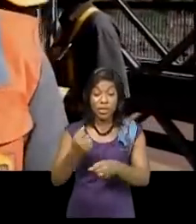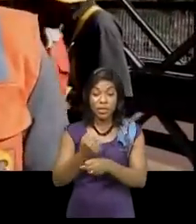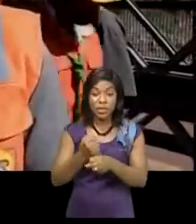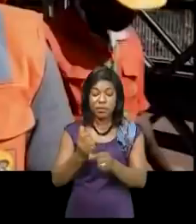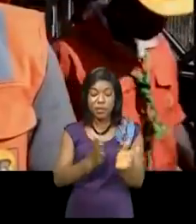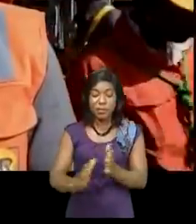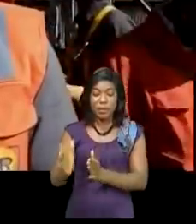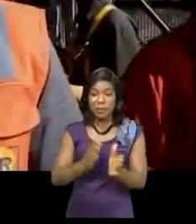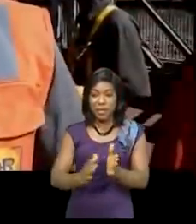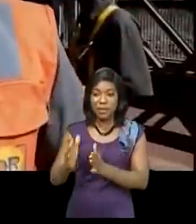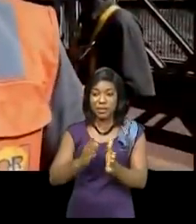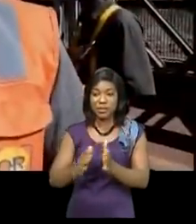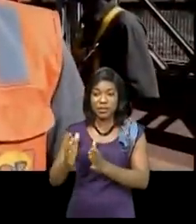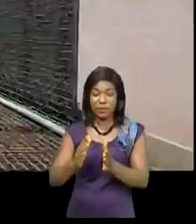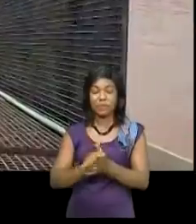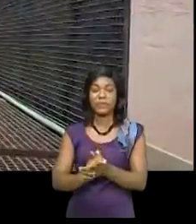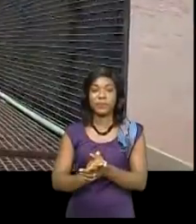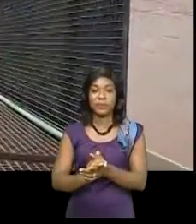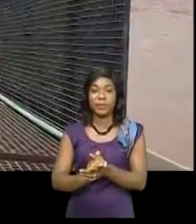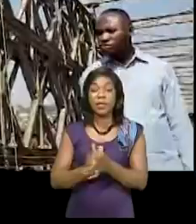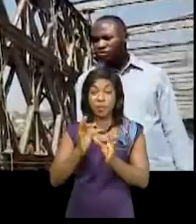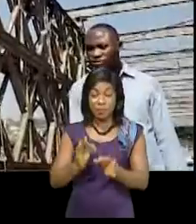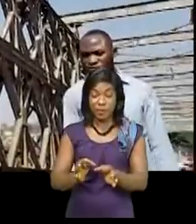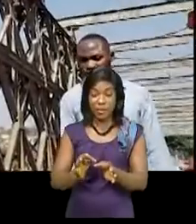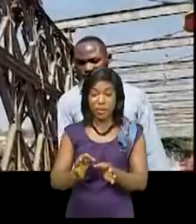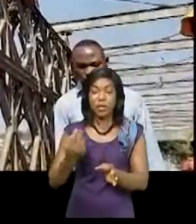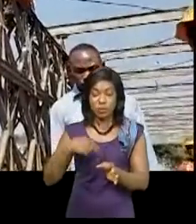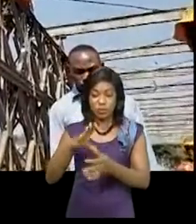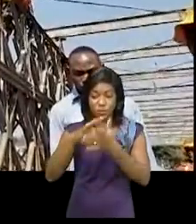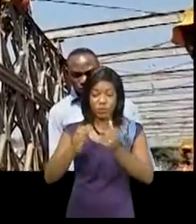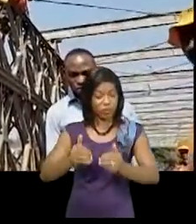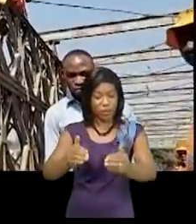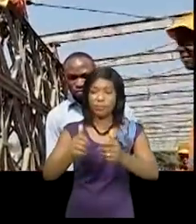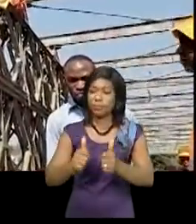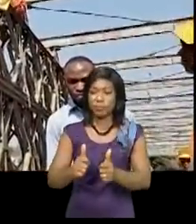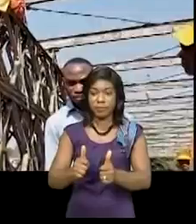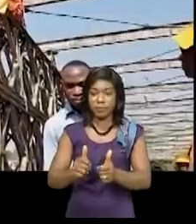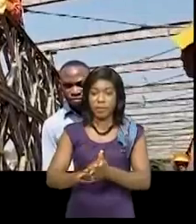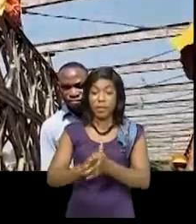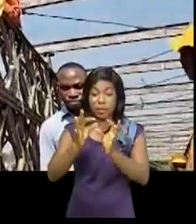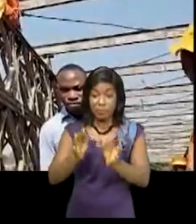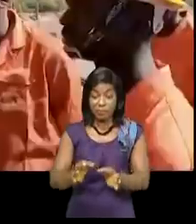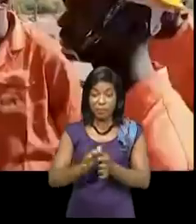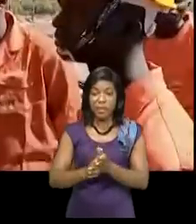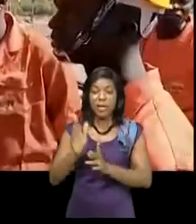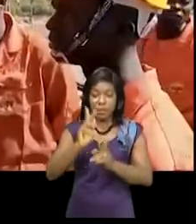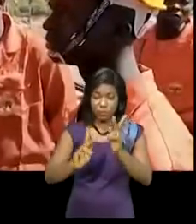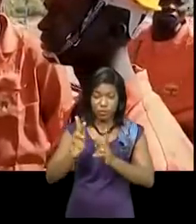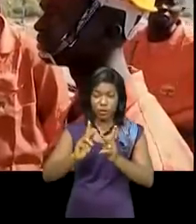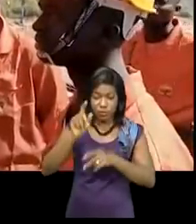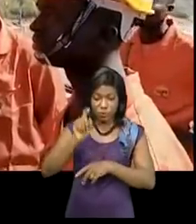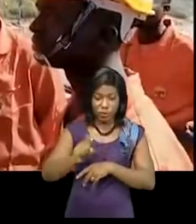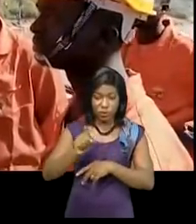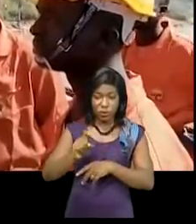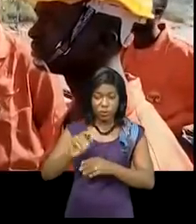préparatoires. Nous tenons au délai, croit que nous évoluons bien. Il faudrait que la population puisse